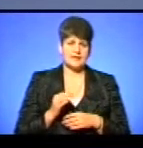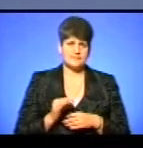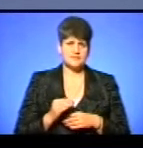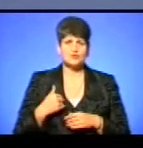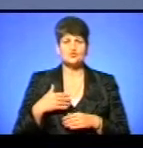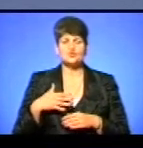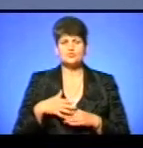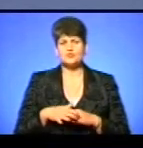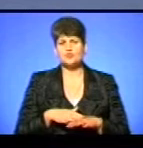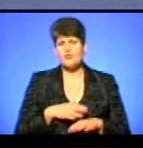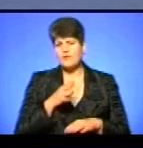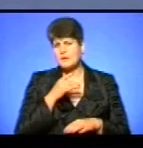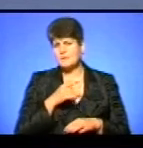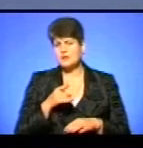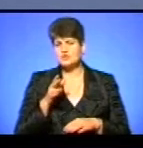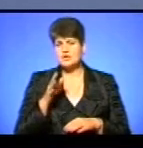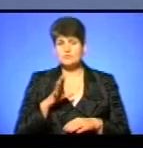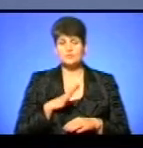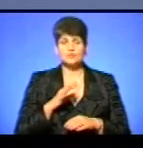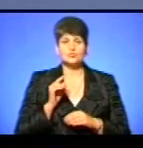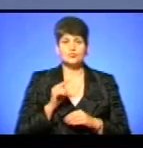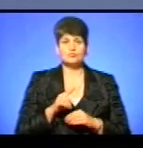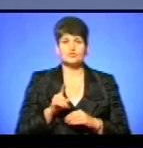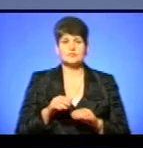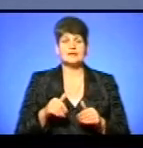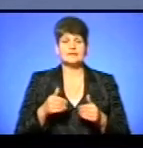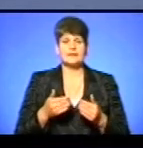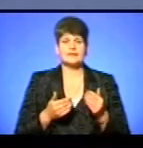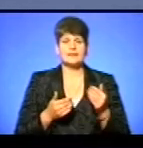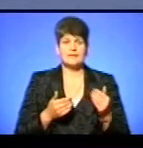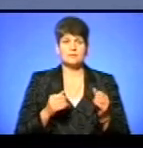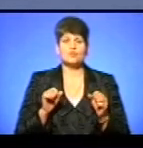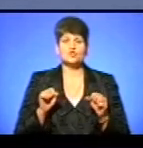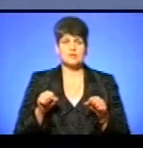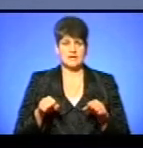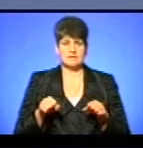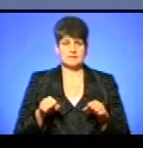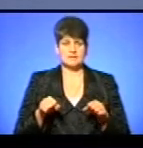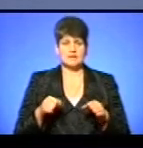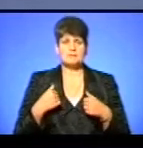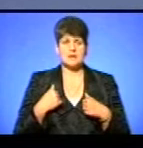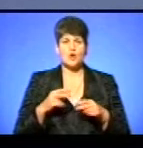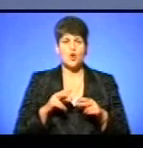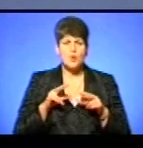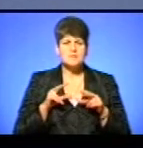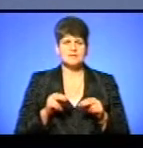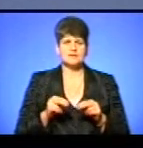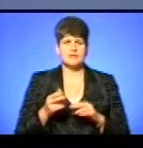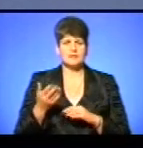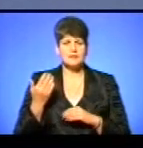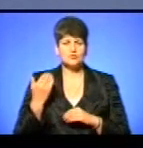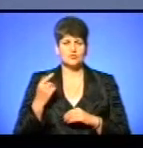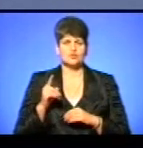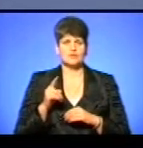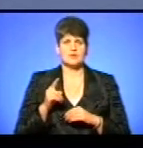Зрозуміло, що довгий період часу ми йшли до того, щоб надати їм можливість, і ми обіцяли давно, що ми